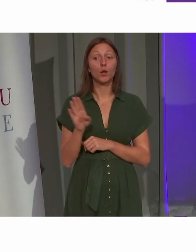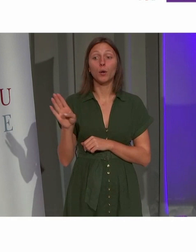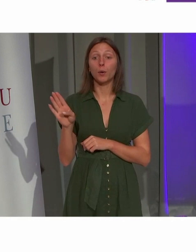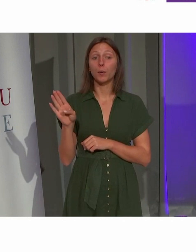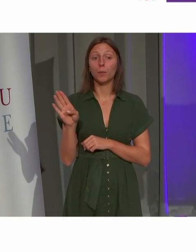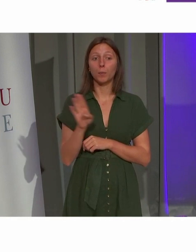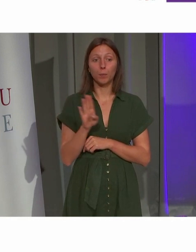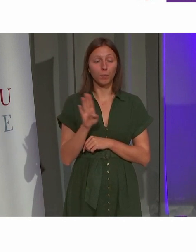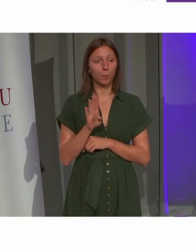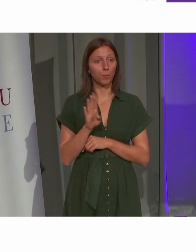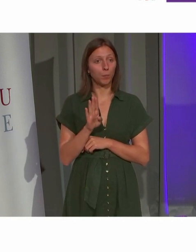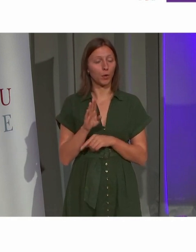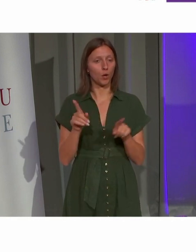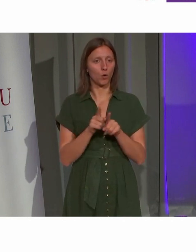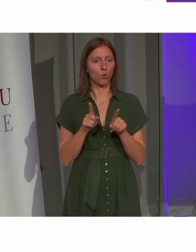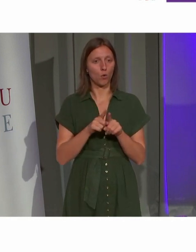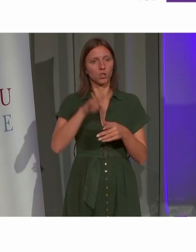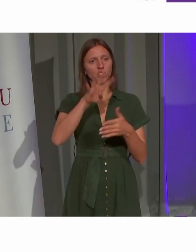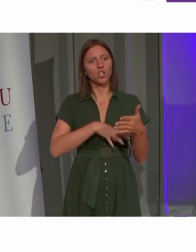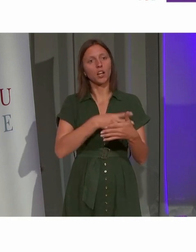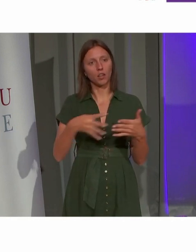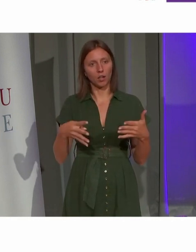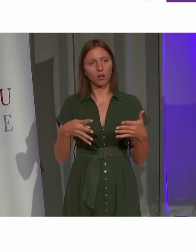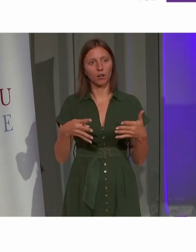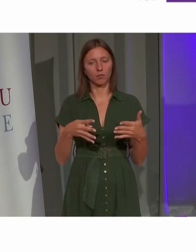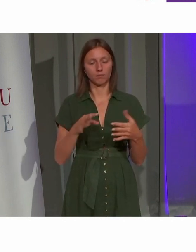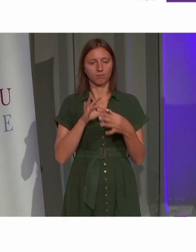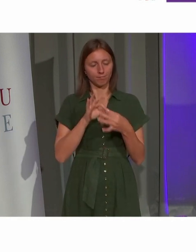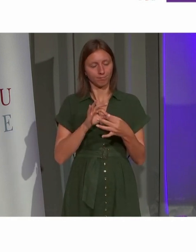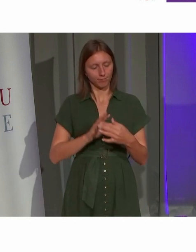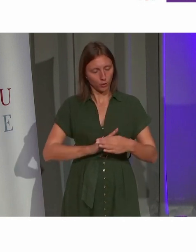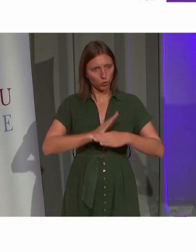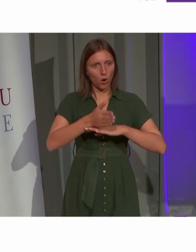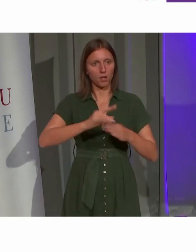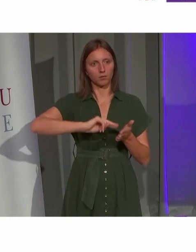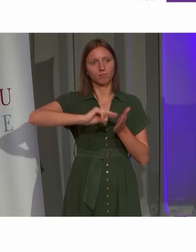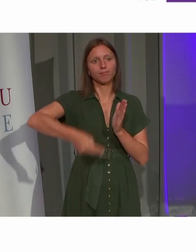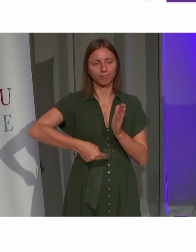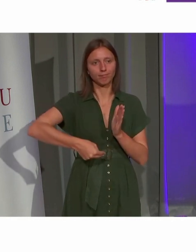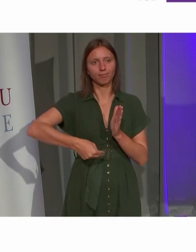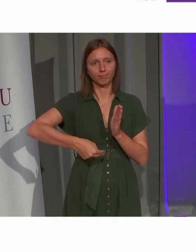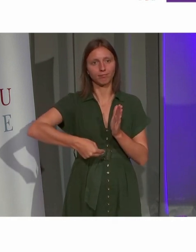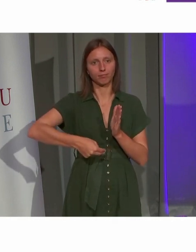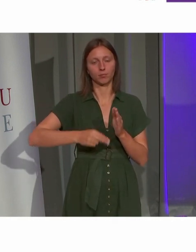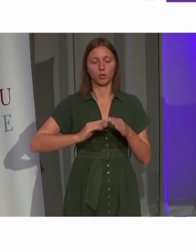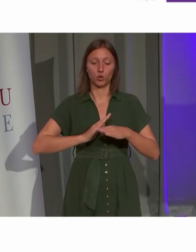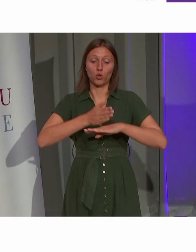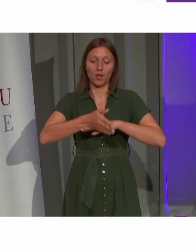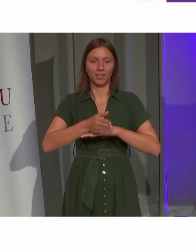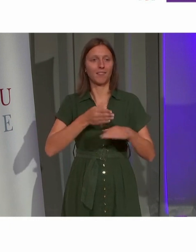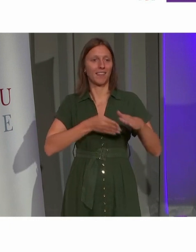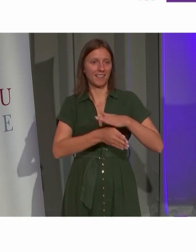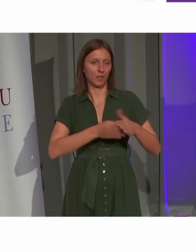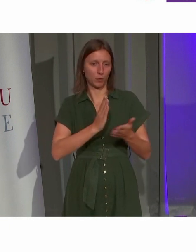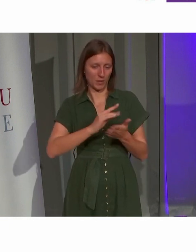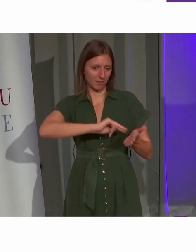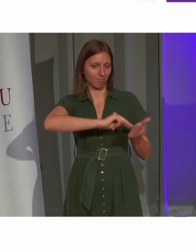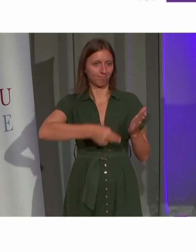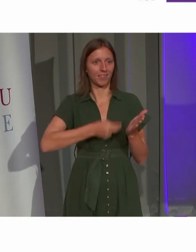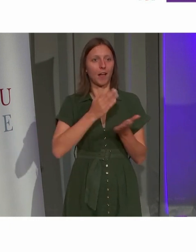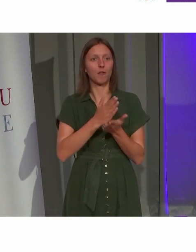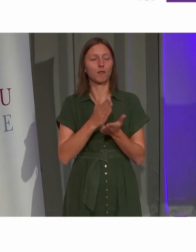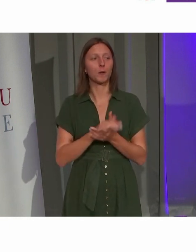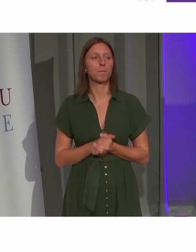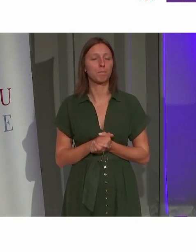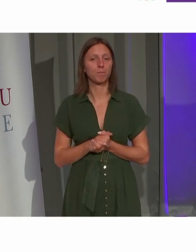ook het charter naar een toegankelijke stad, en ondertekent het charter Toegankelijkheid van Inter. De